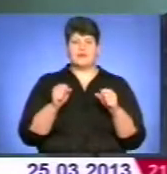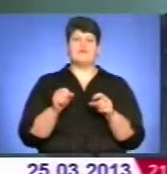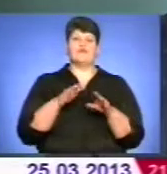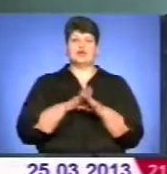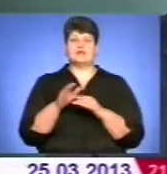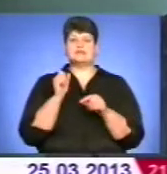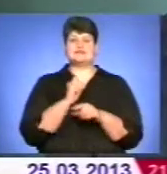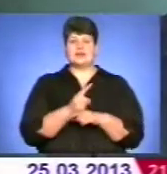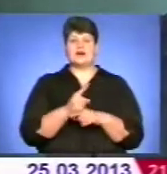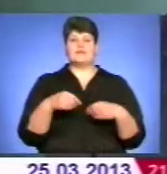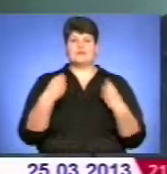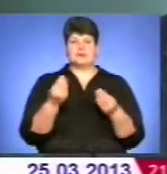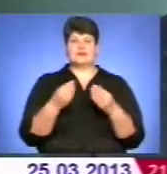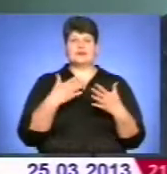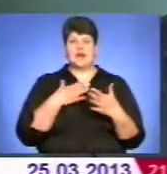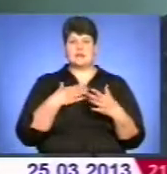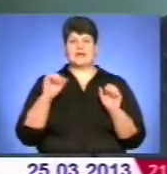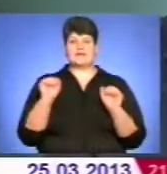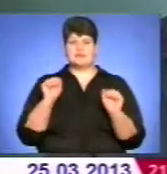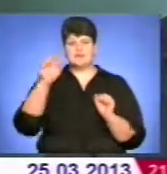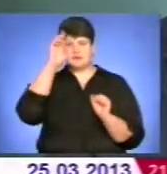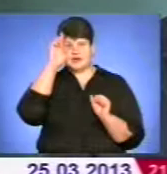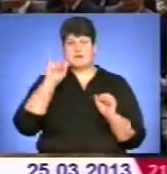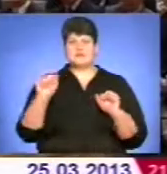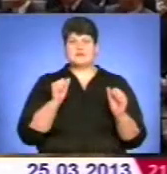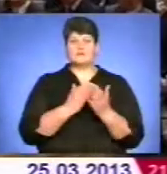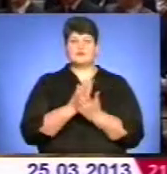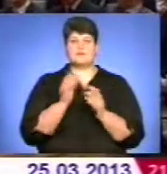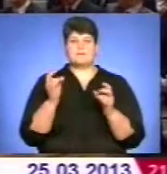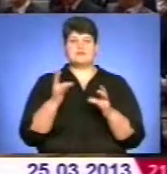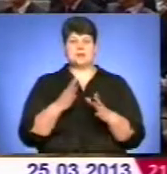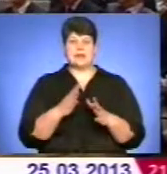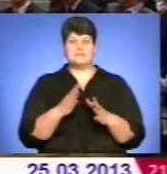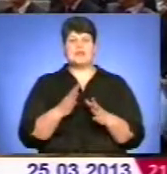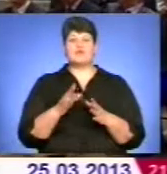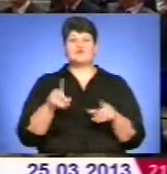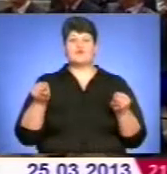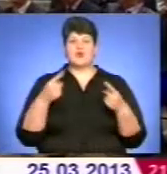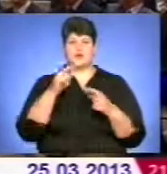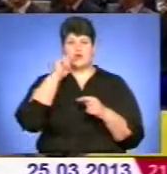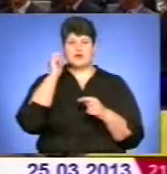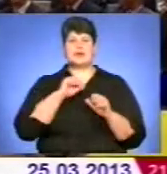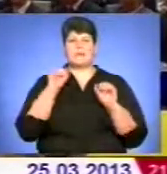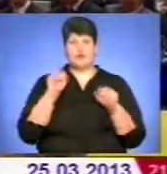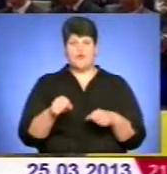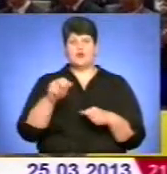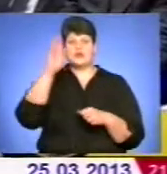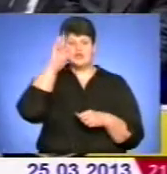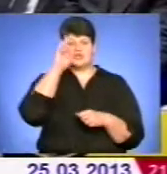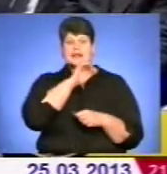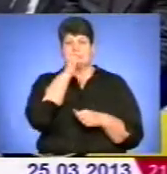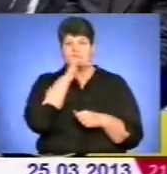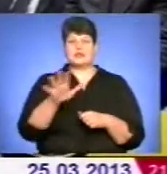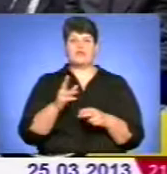на нас, керівництвом держави та керівництвом служби безпеки. Встановлення України як правової держави неможливе без суворого дотримання